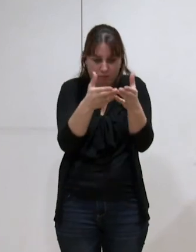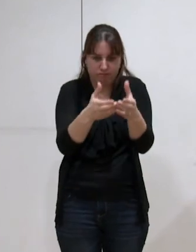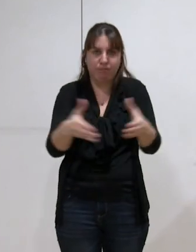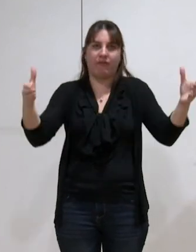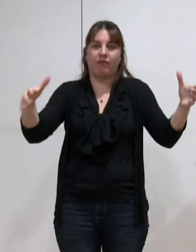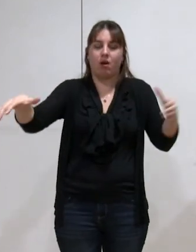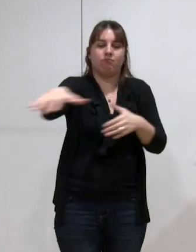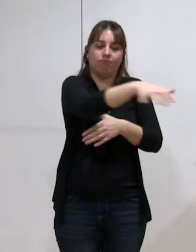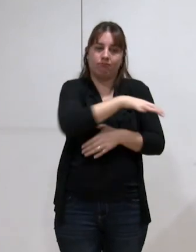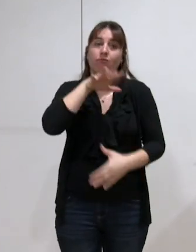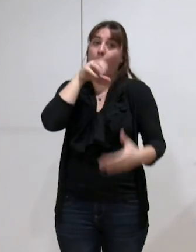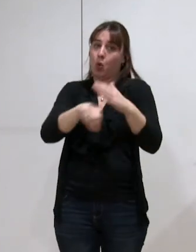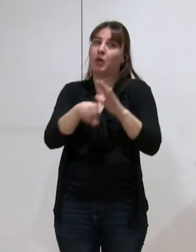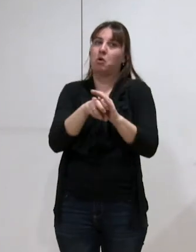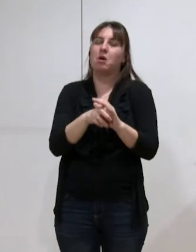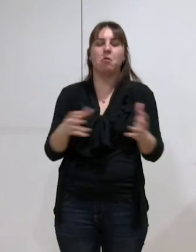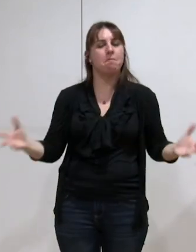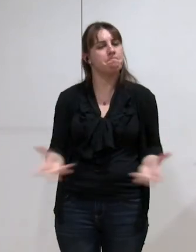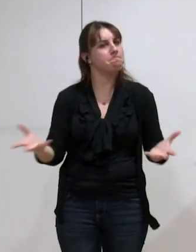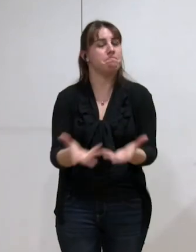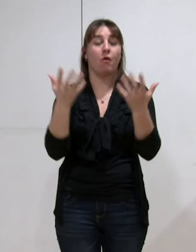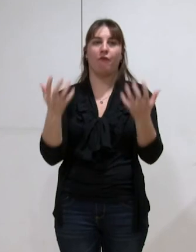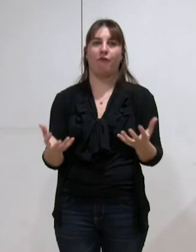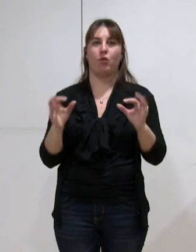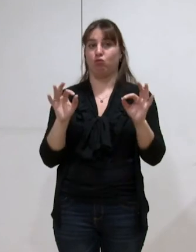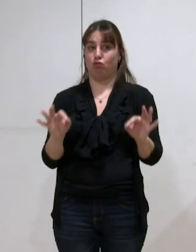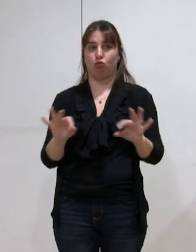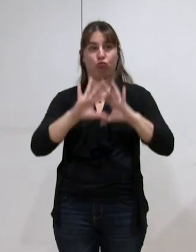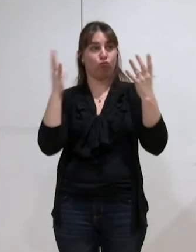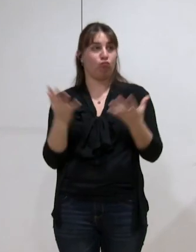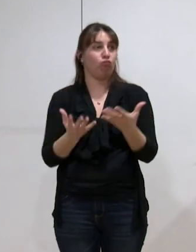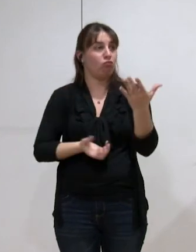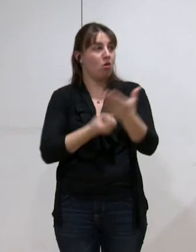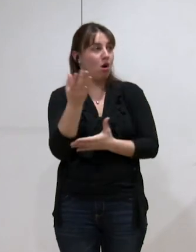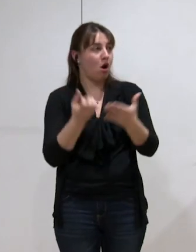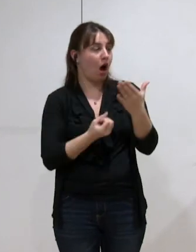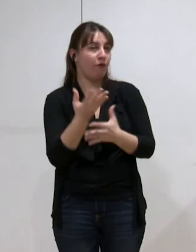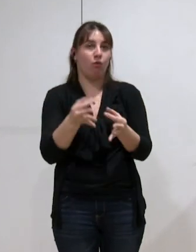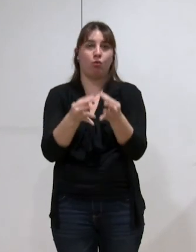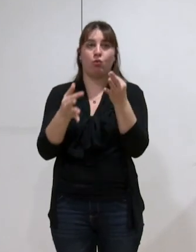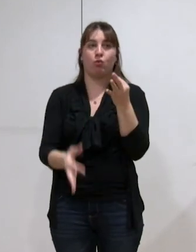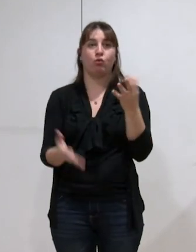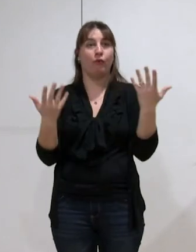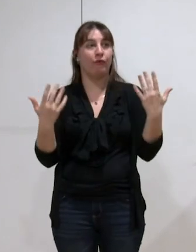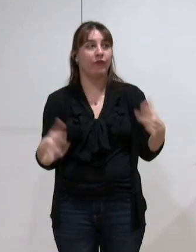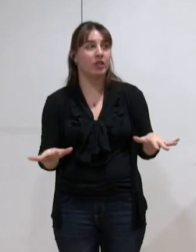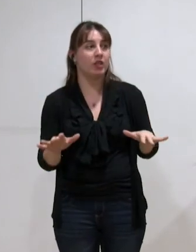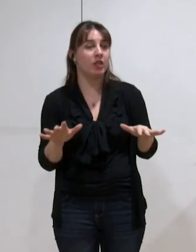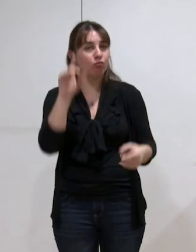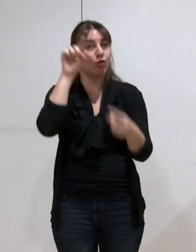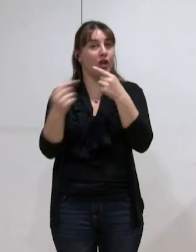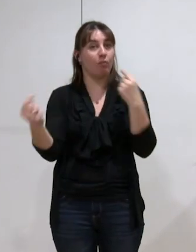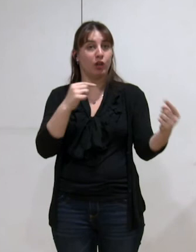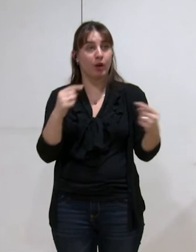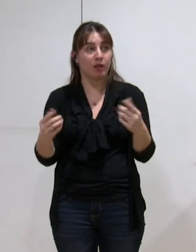Grenoble que nous portons fortement voilà ce que je souhaitais dire en conclusion peut-être de ce débat